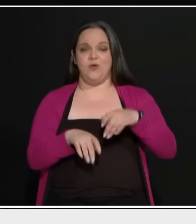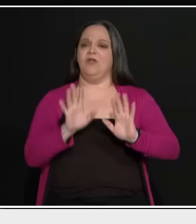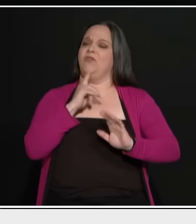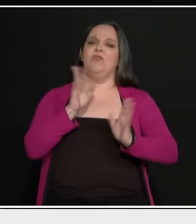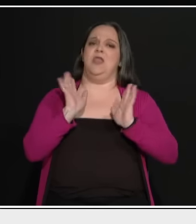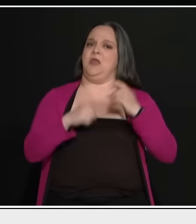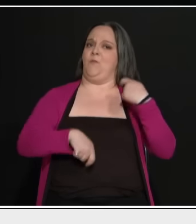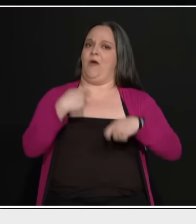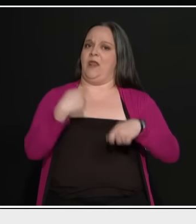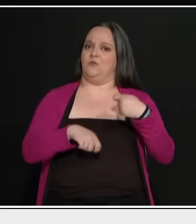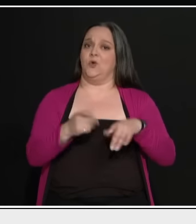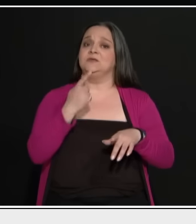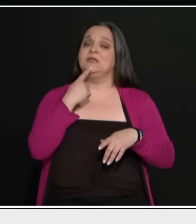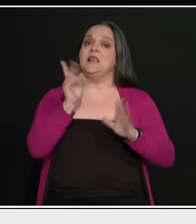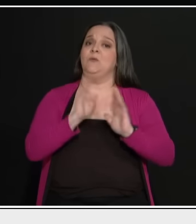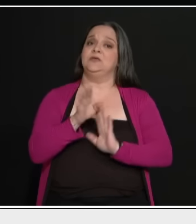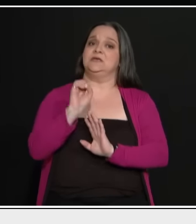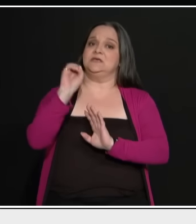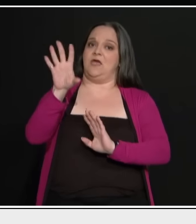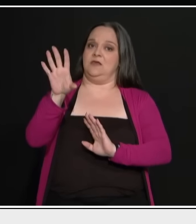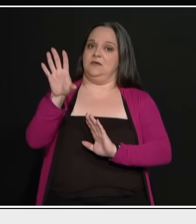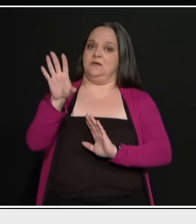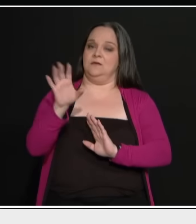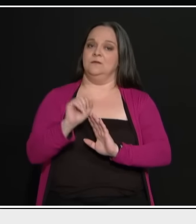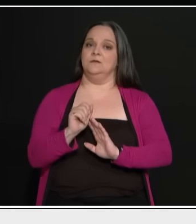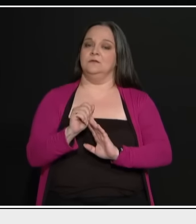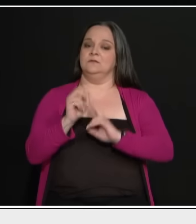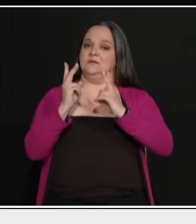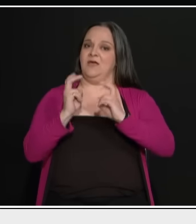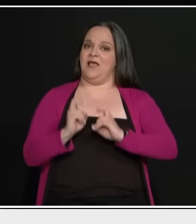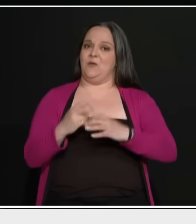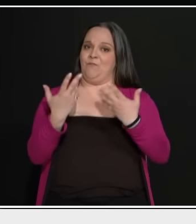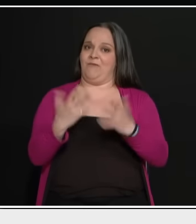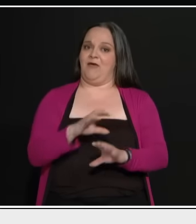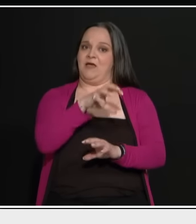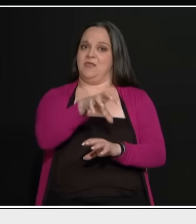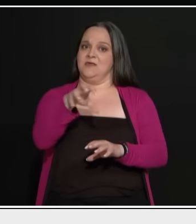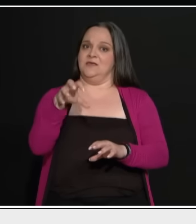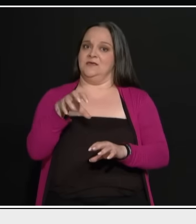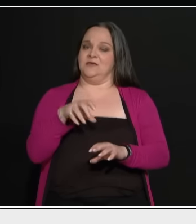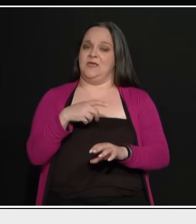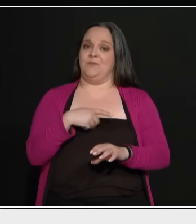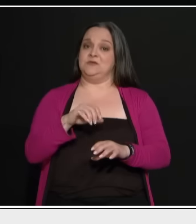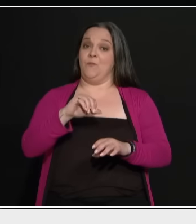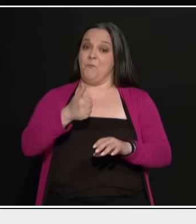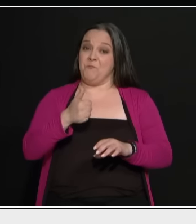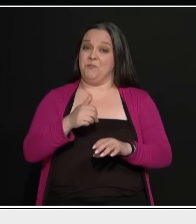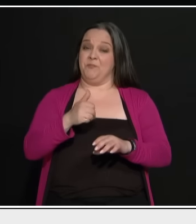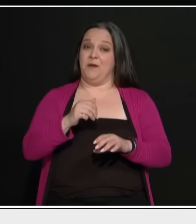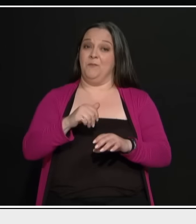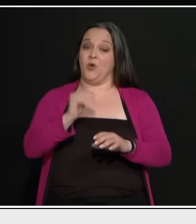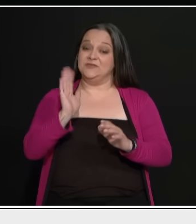ότι οι ξένοι κάνανε έλεγχο στα κράτη και βγήκαμε πρώτα-ελευταία στην ΕΕ σε